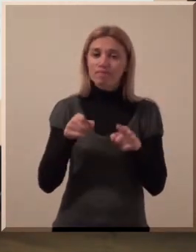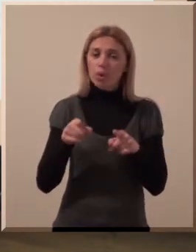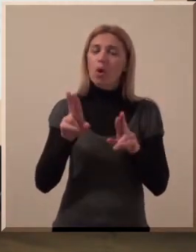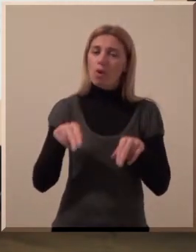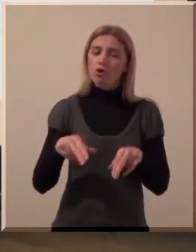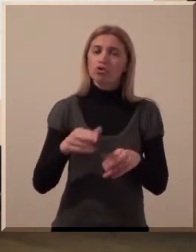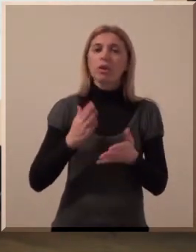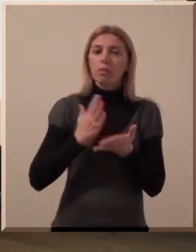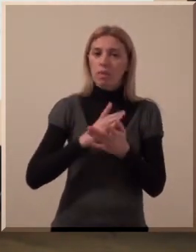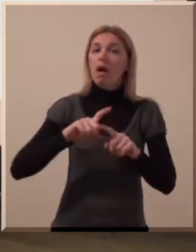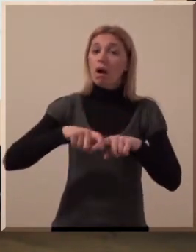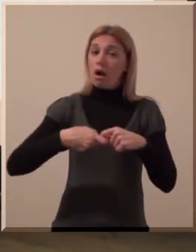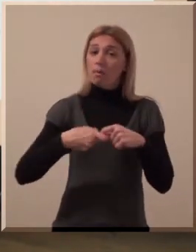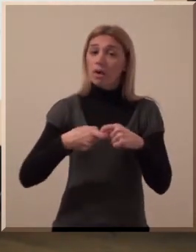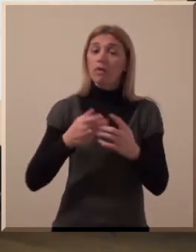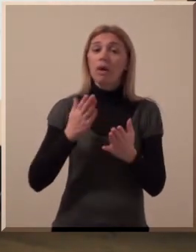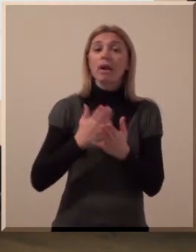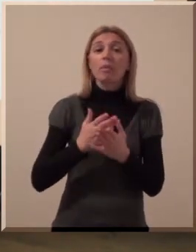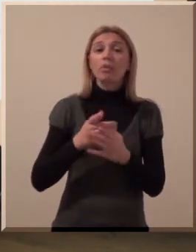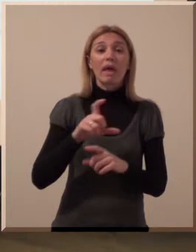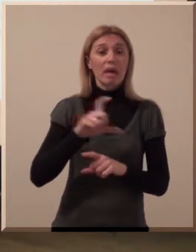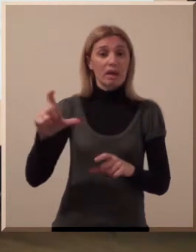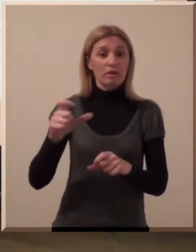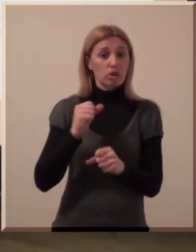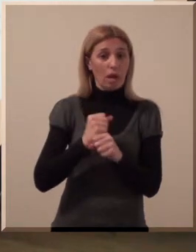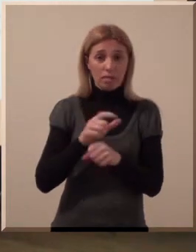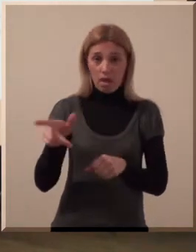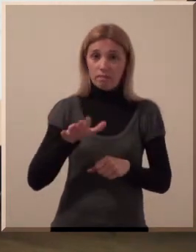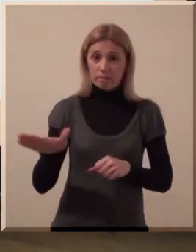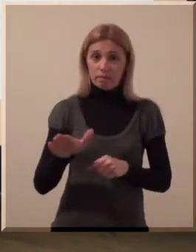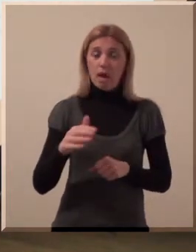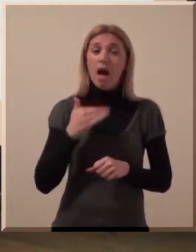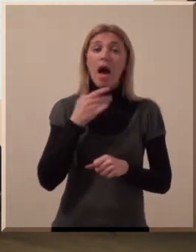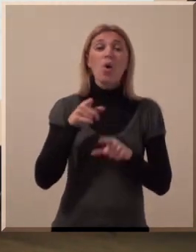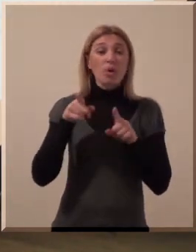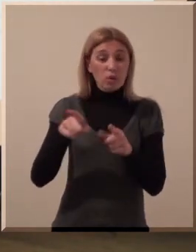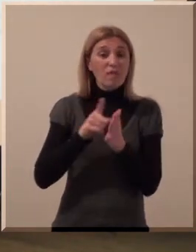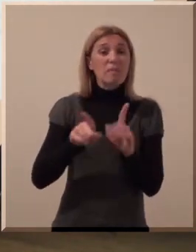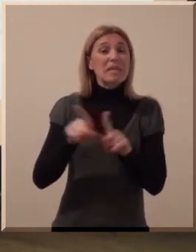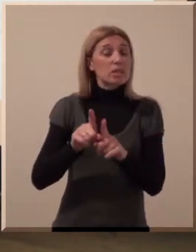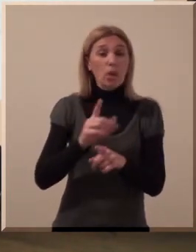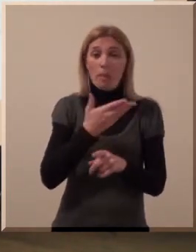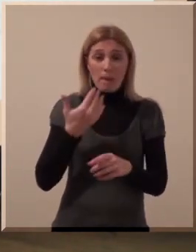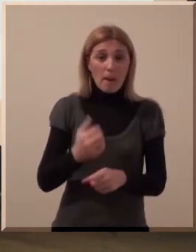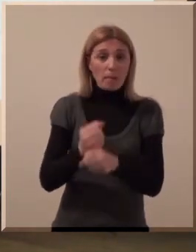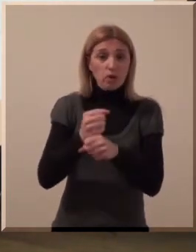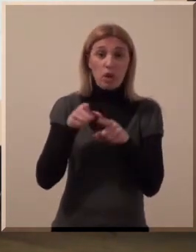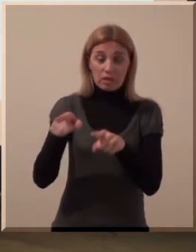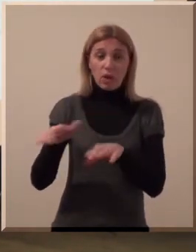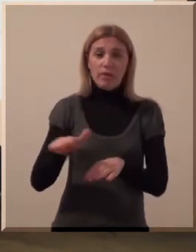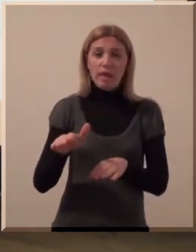najbližih njima, onda ovo može da se iskomplikuje da dovede čak i do vršenja krivičnih dela. Ukoliko i tada